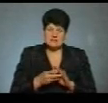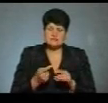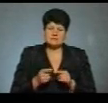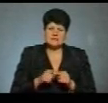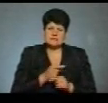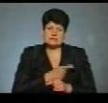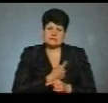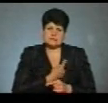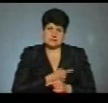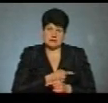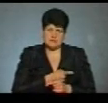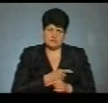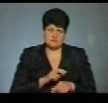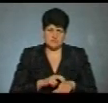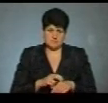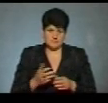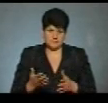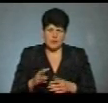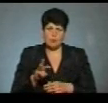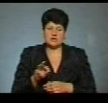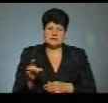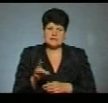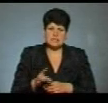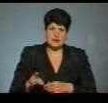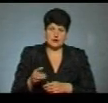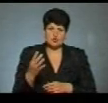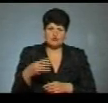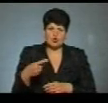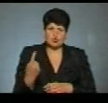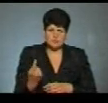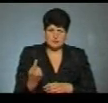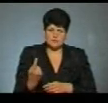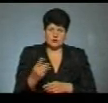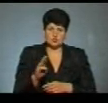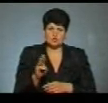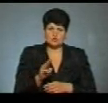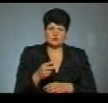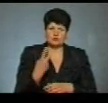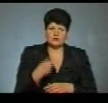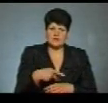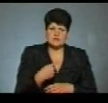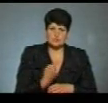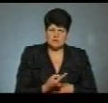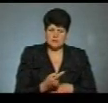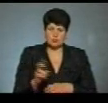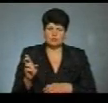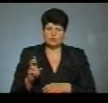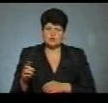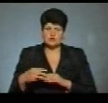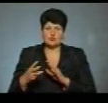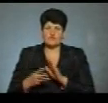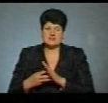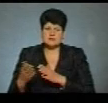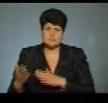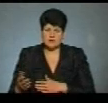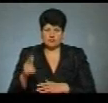медичні працівники. В Монастирицькому районі – 41, в Шумському – 21, в Бучицькому – 18,